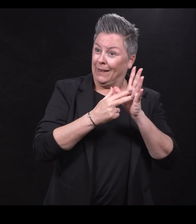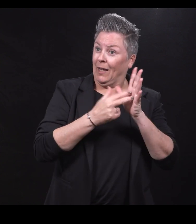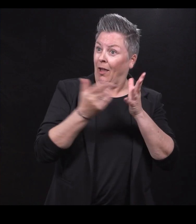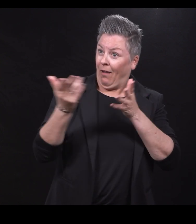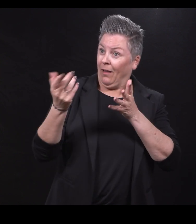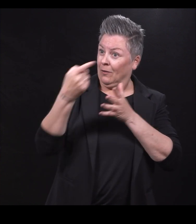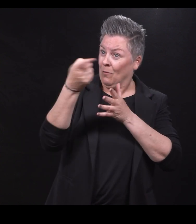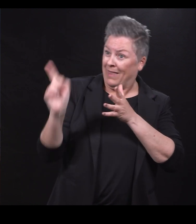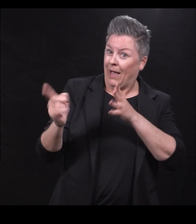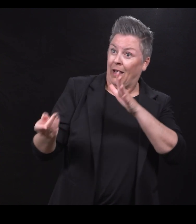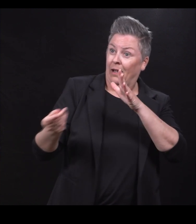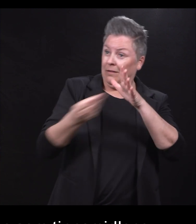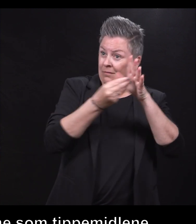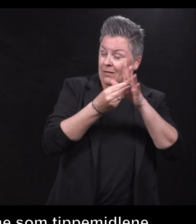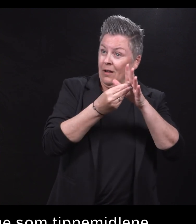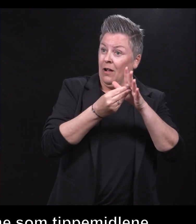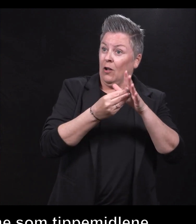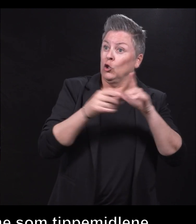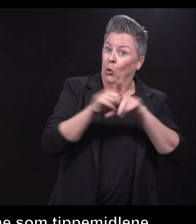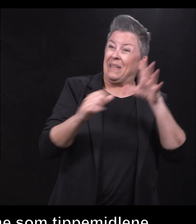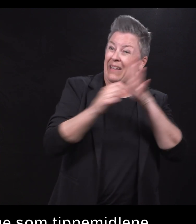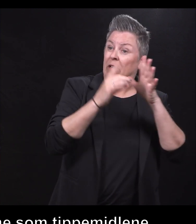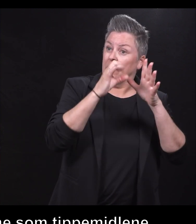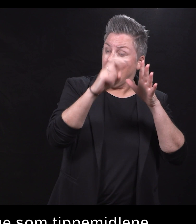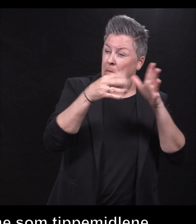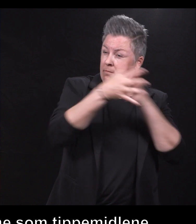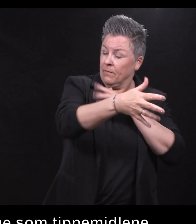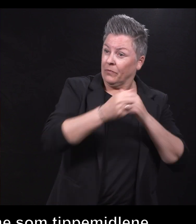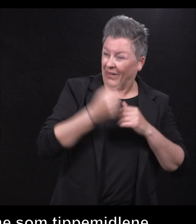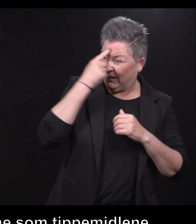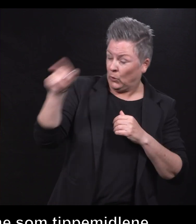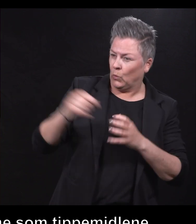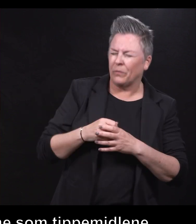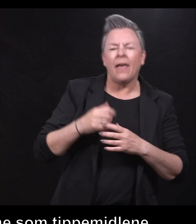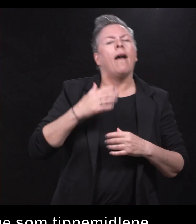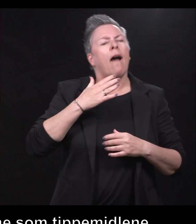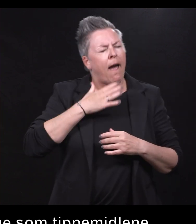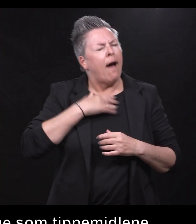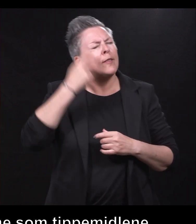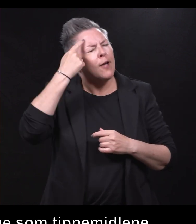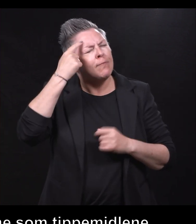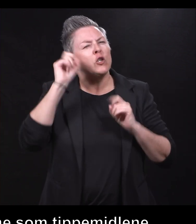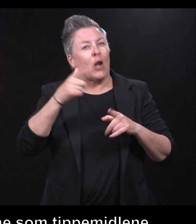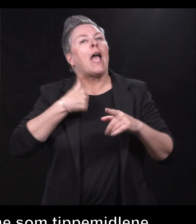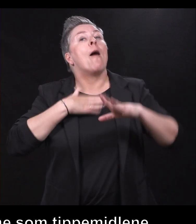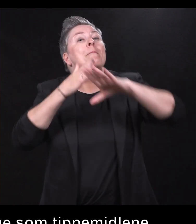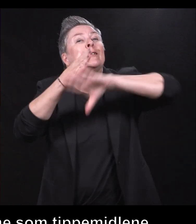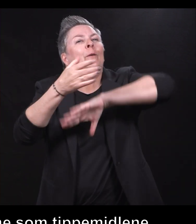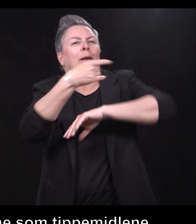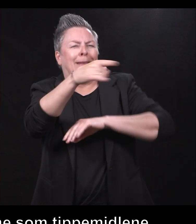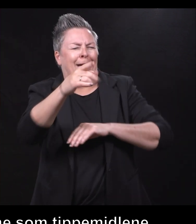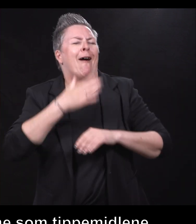Stiftelsen Dam hadde? Hva tenker du om det? Jeg hadde jo en anelse fordi jeg har vært på besøk hos dere, og møtt deg,